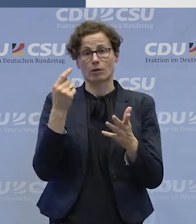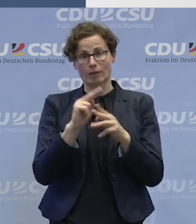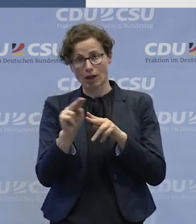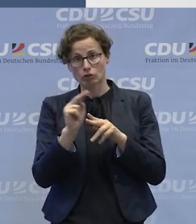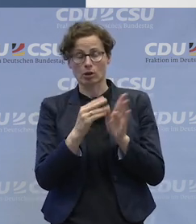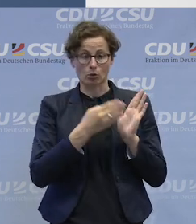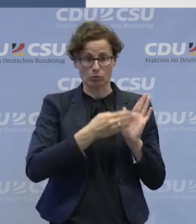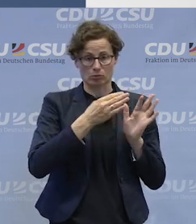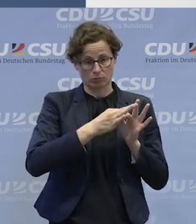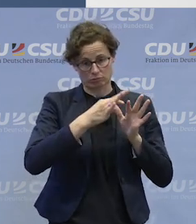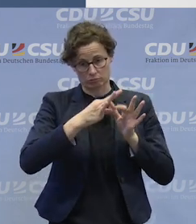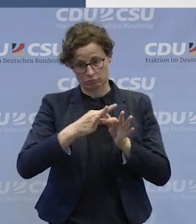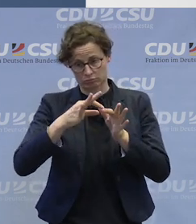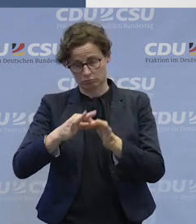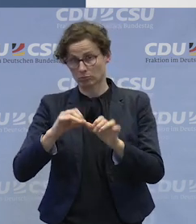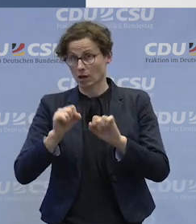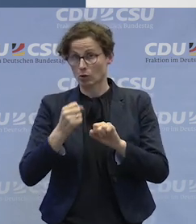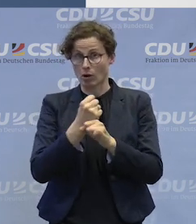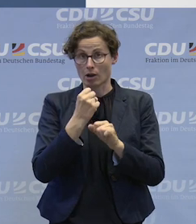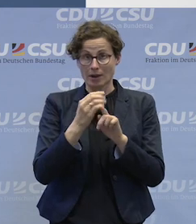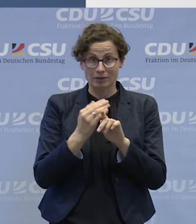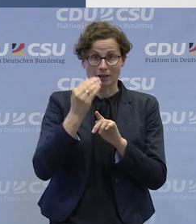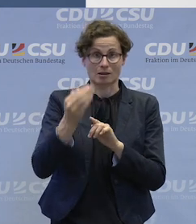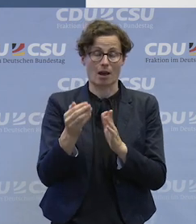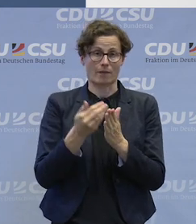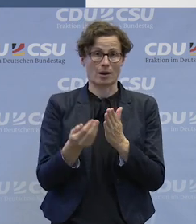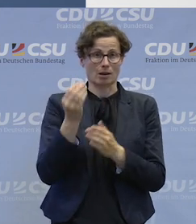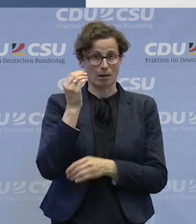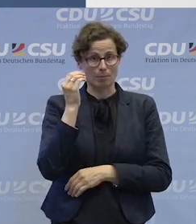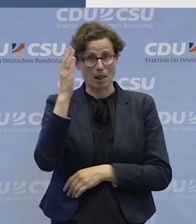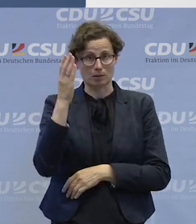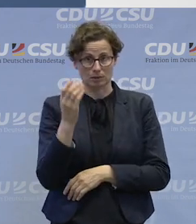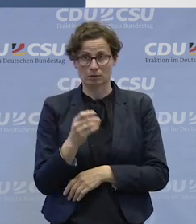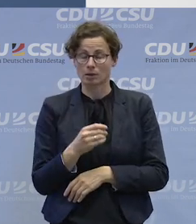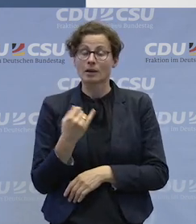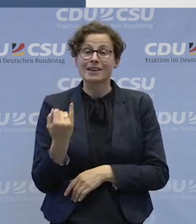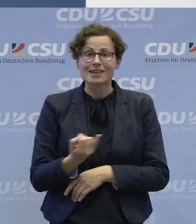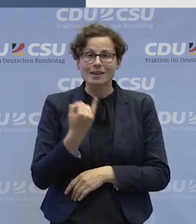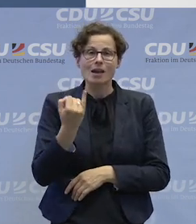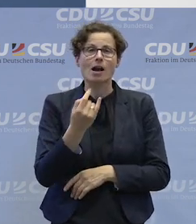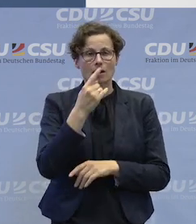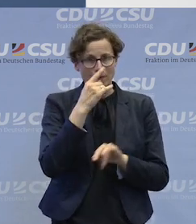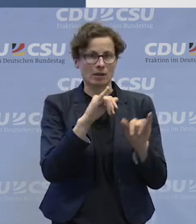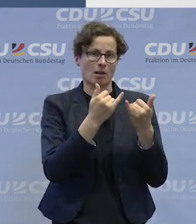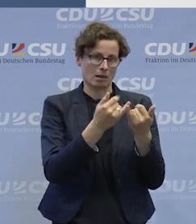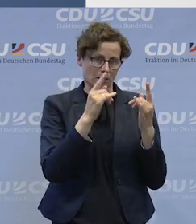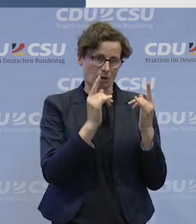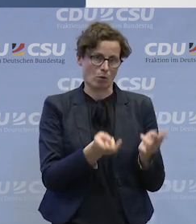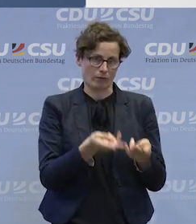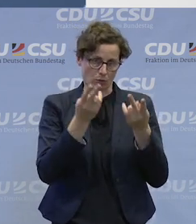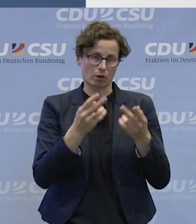kann nach der Arbeit weiter. Und natürlich im Idealfall ist es so, dass es vom Elternhaus auch befördert wird.